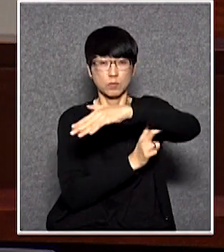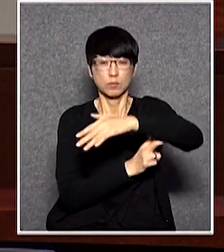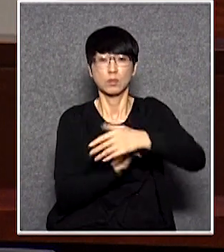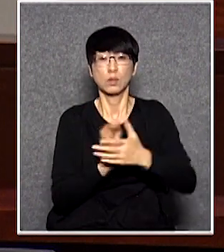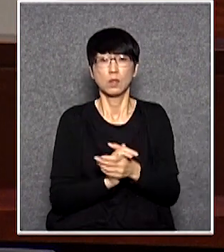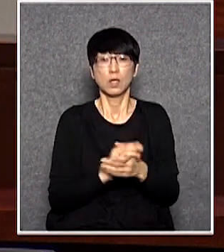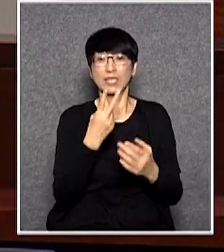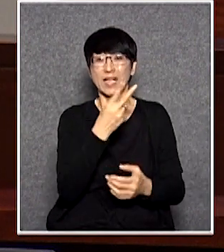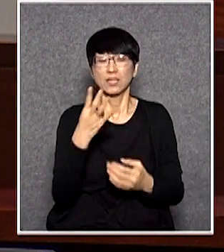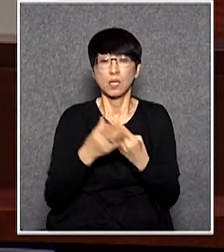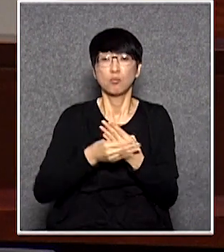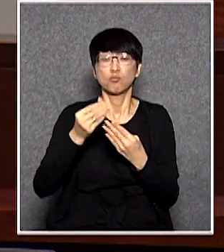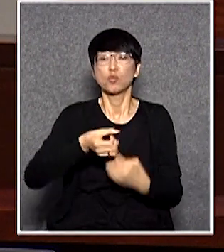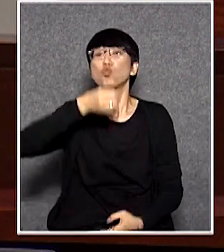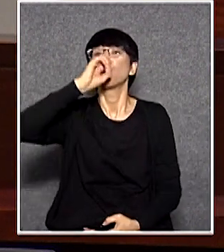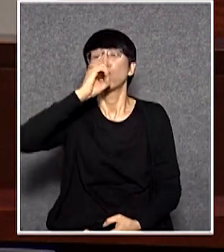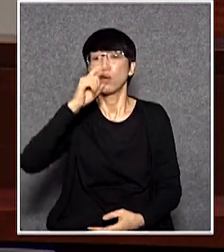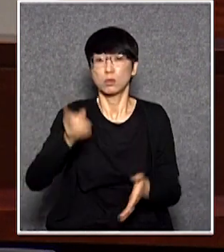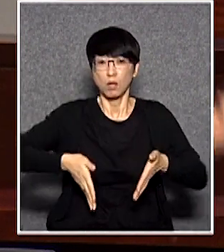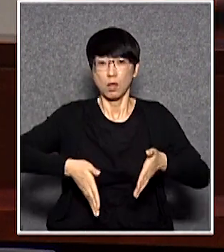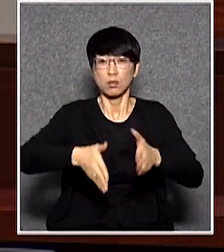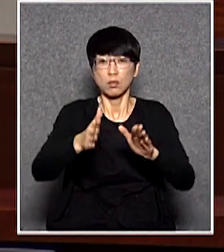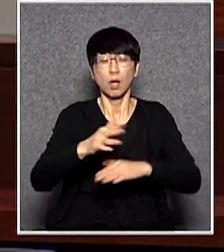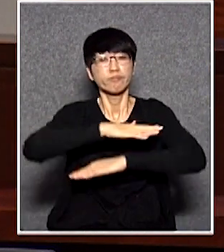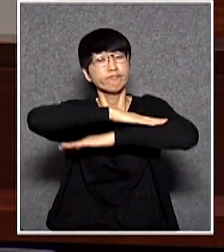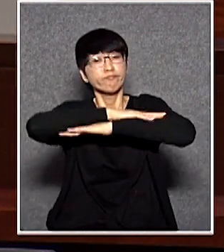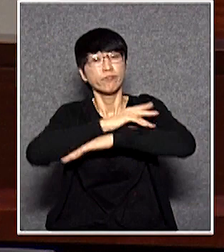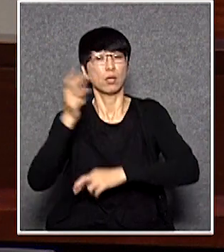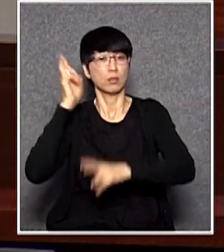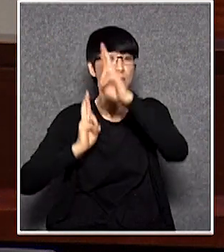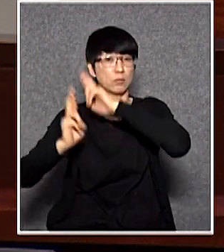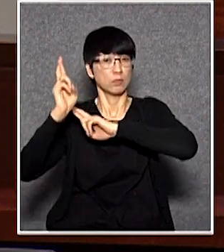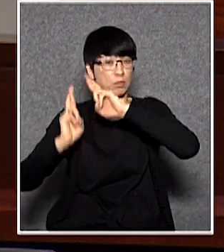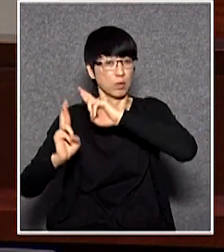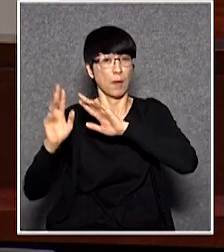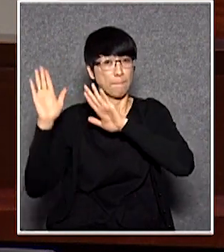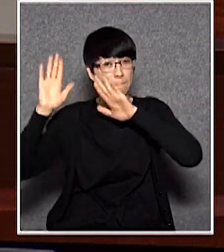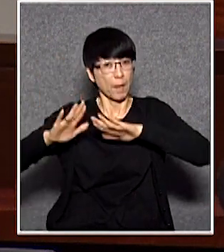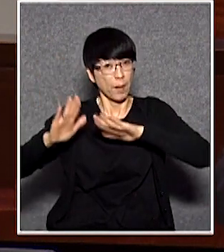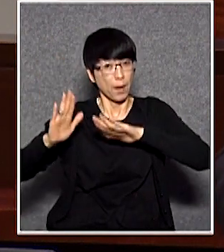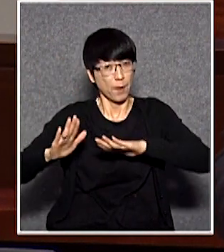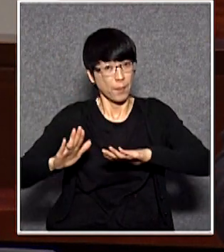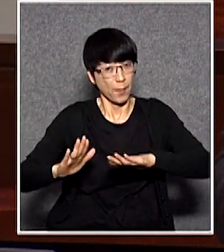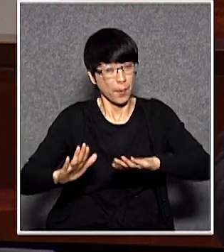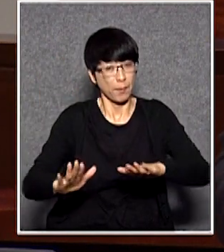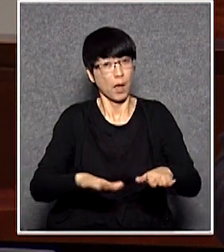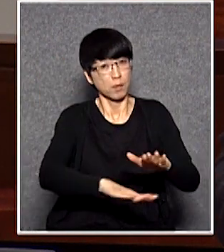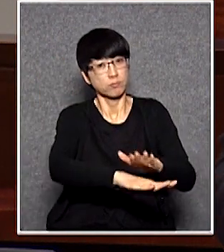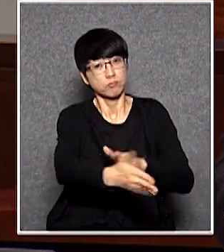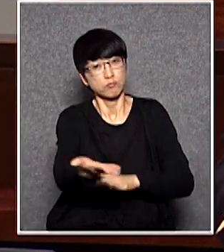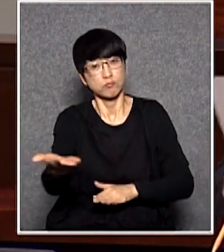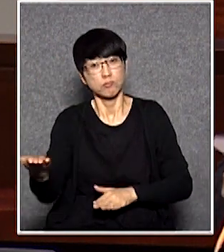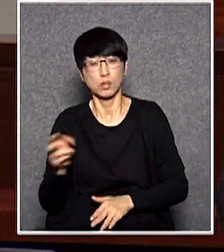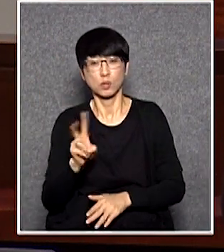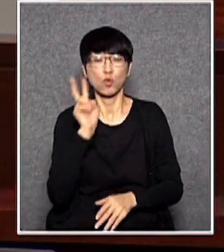碳本來是街景一部分是吧他是由歷史慢慢沉澱而成如果對商戶將經